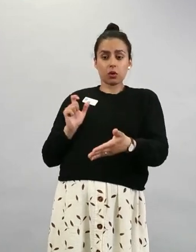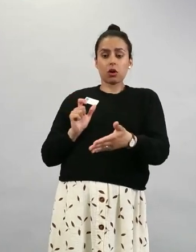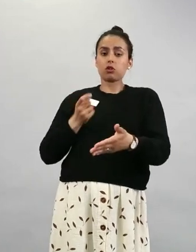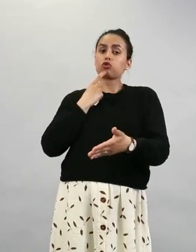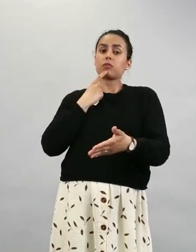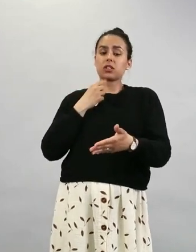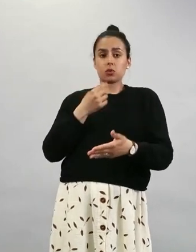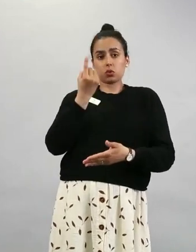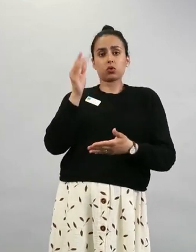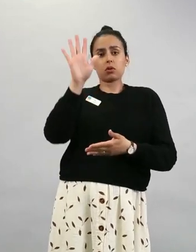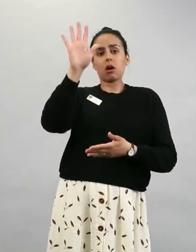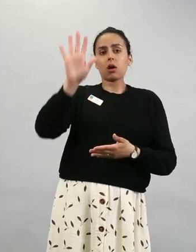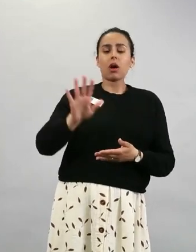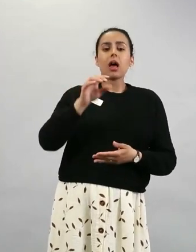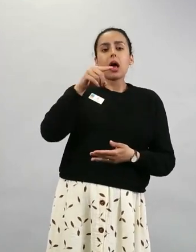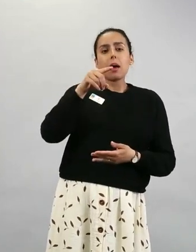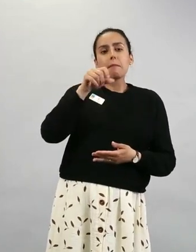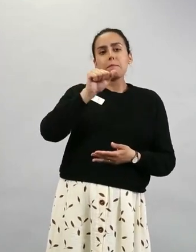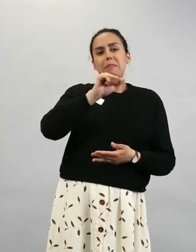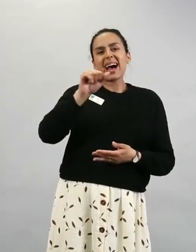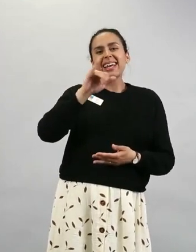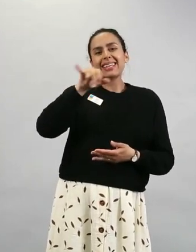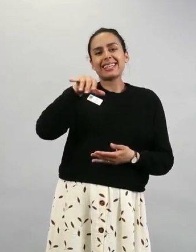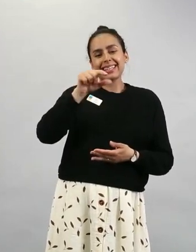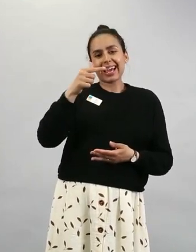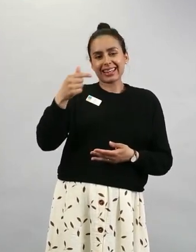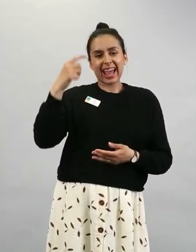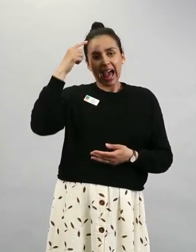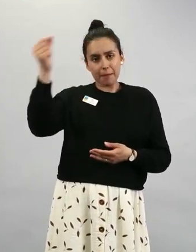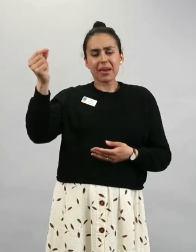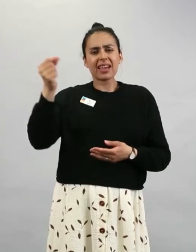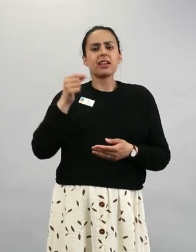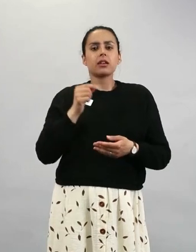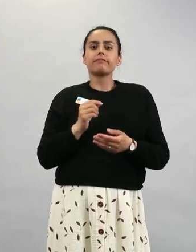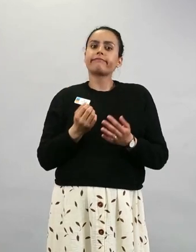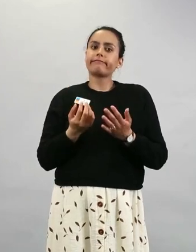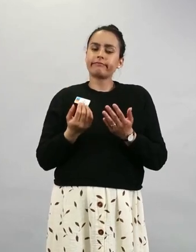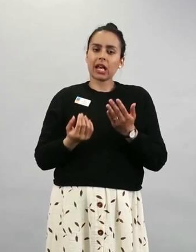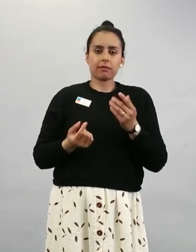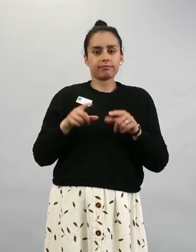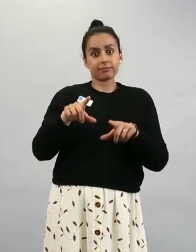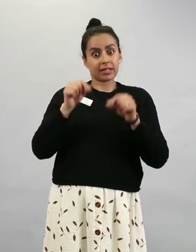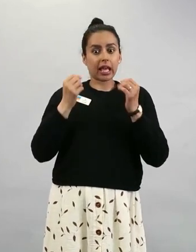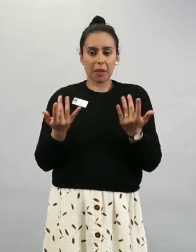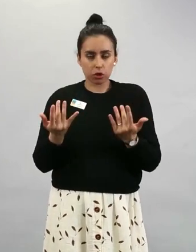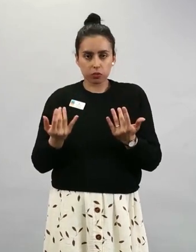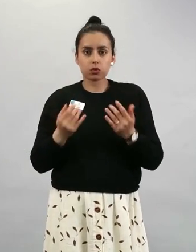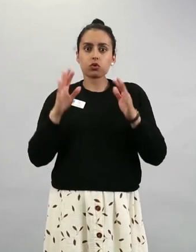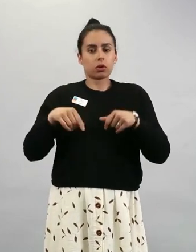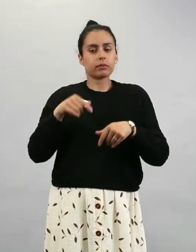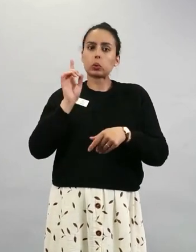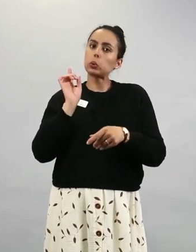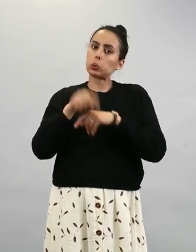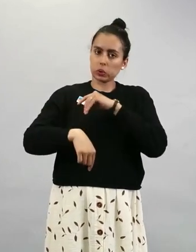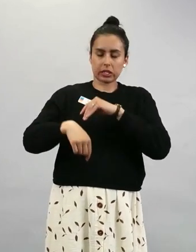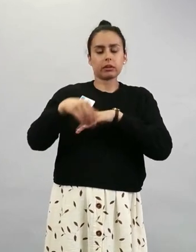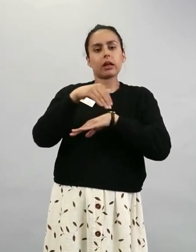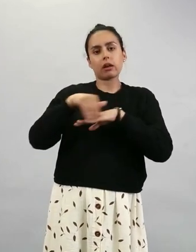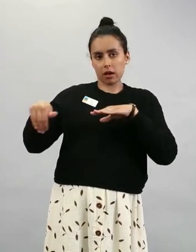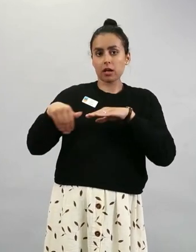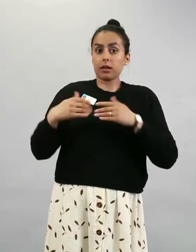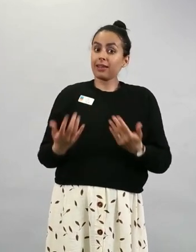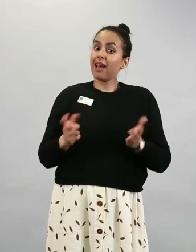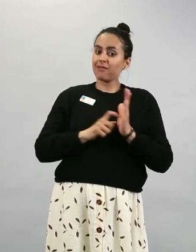Päijät-Häme, jossa ilmaantuvuus oli yli tämän raja-arvon ja nyt sitten tällä viikolla sinne on kohdennettu